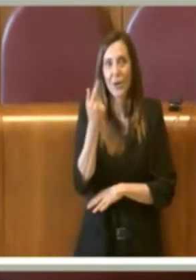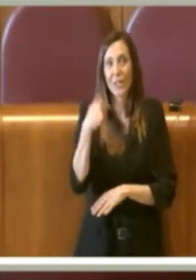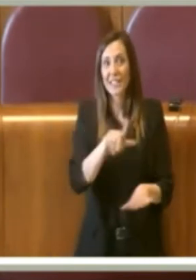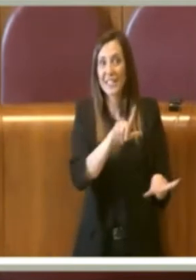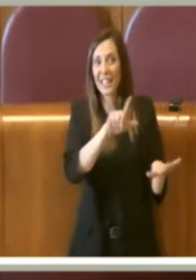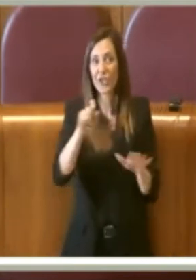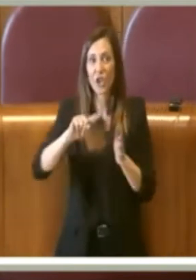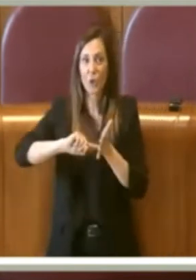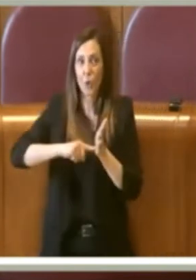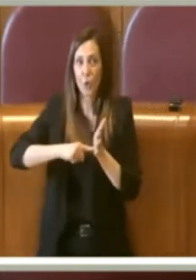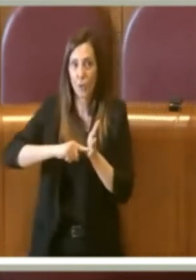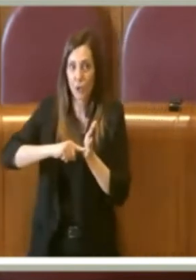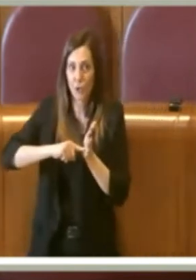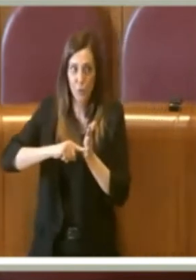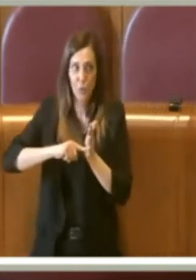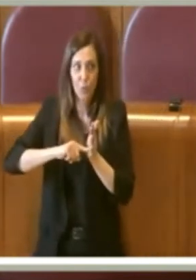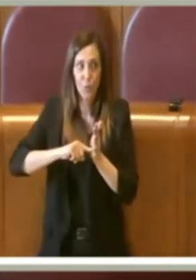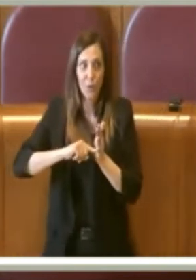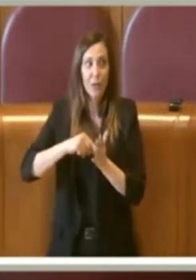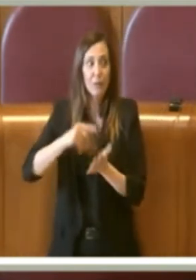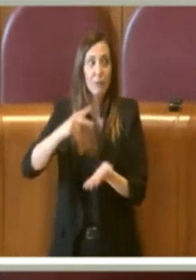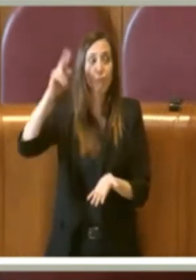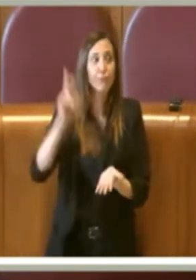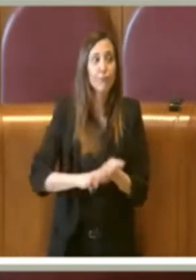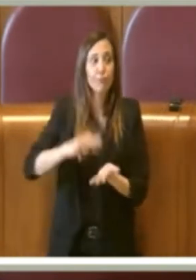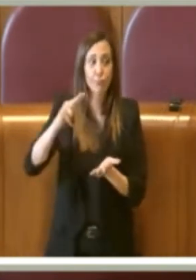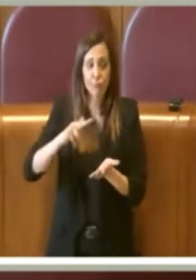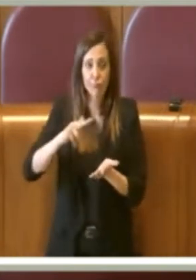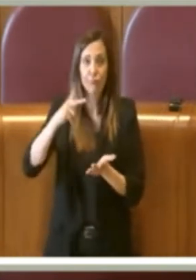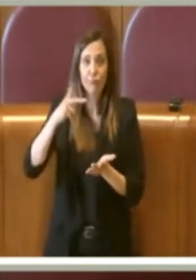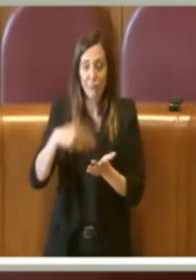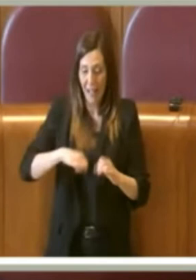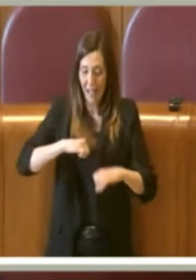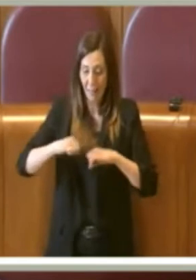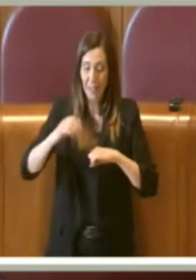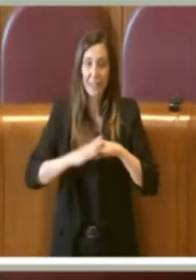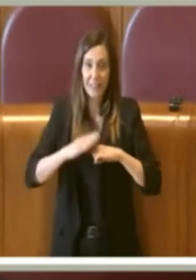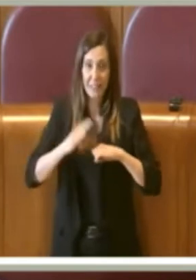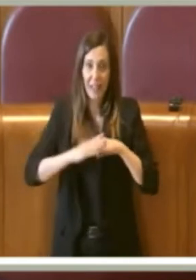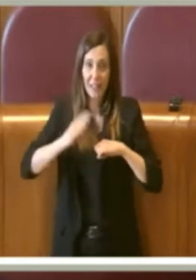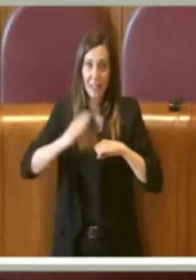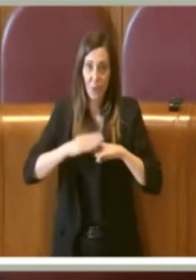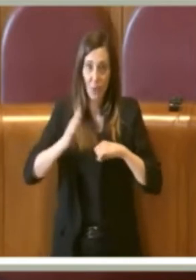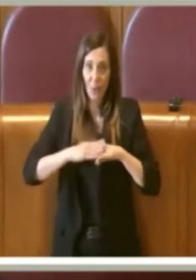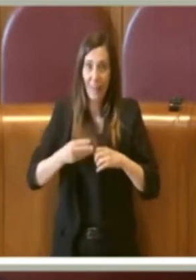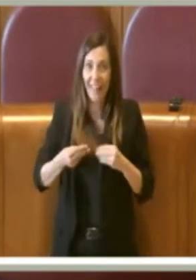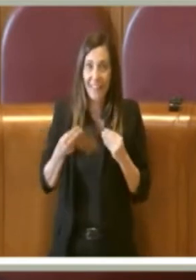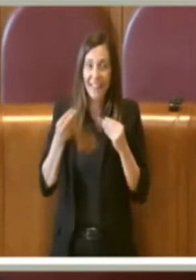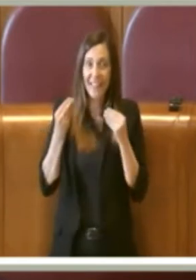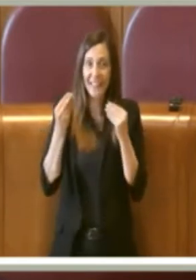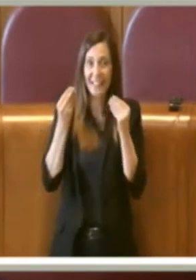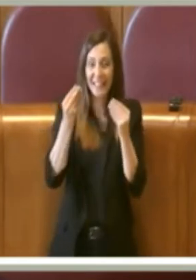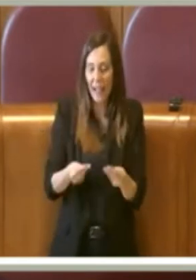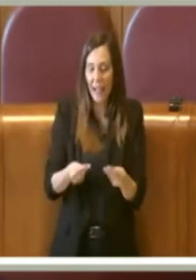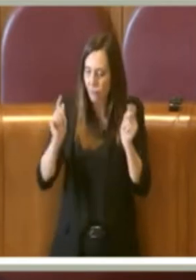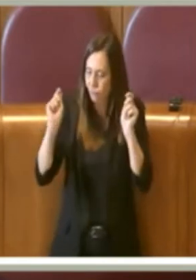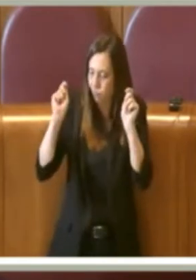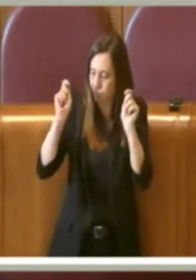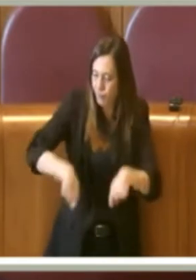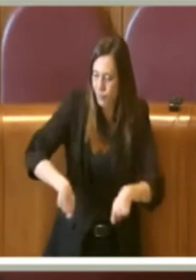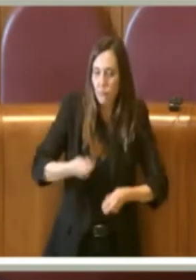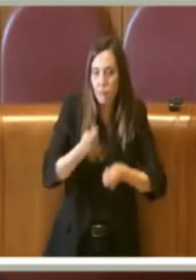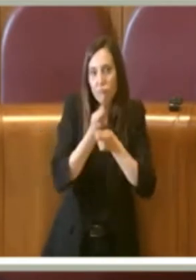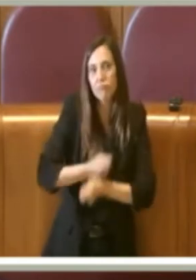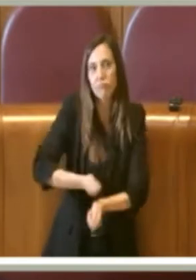700 milioni che è stato approvato da questa amministrazione che dà in là un impulso